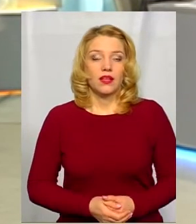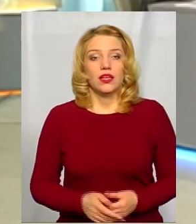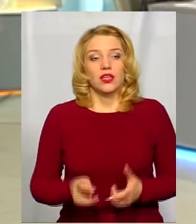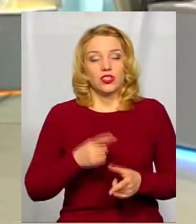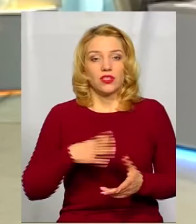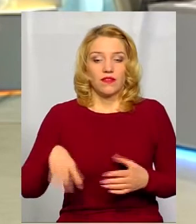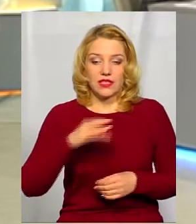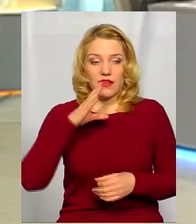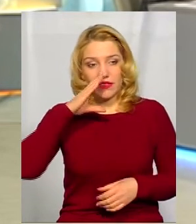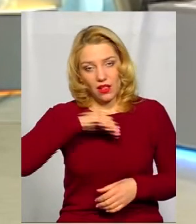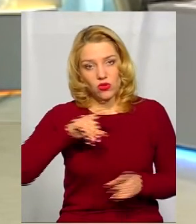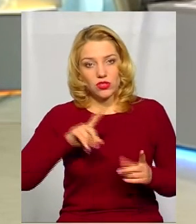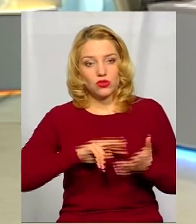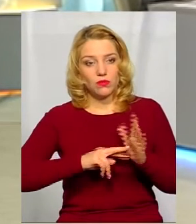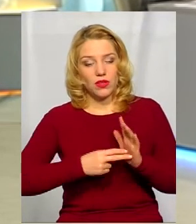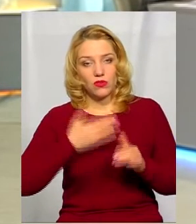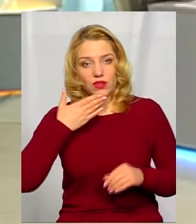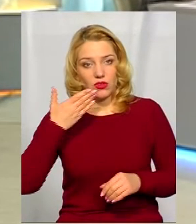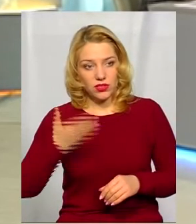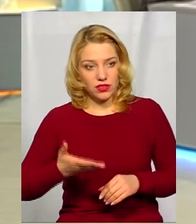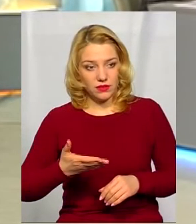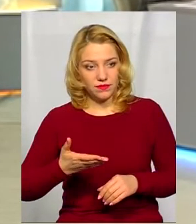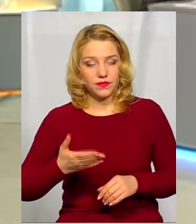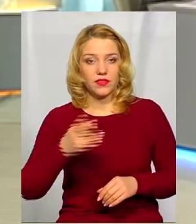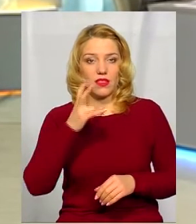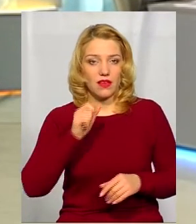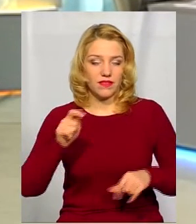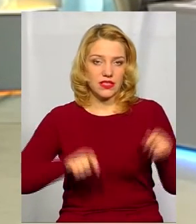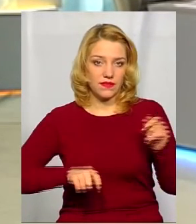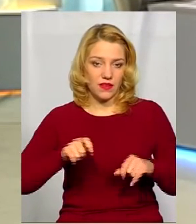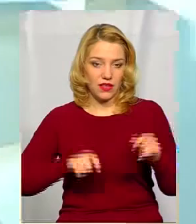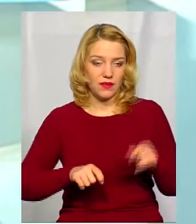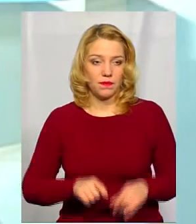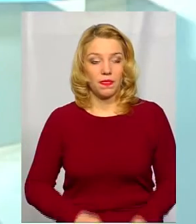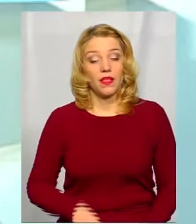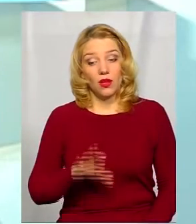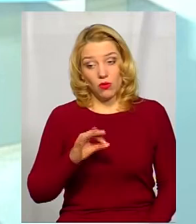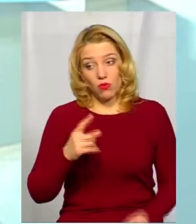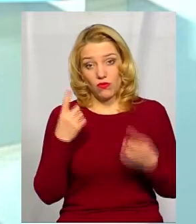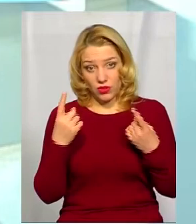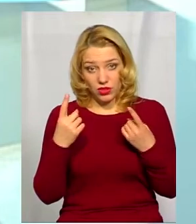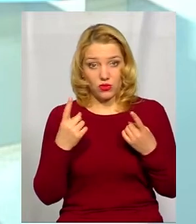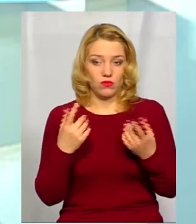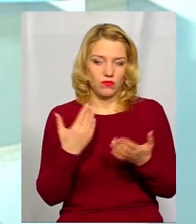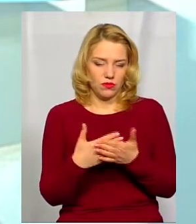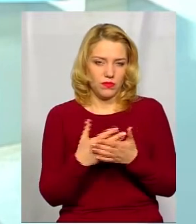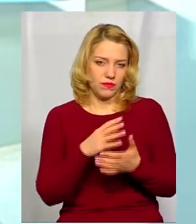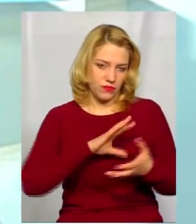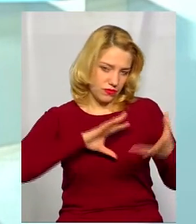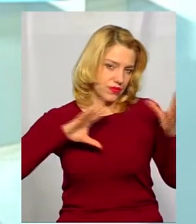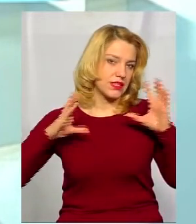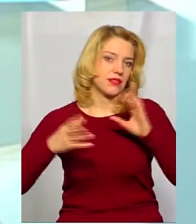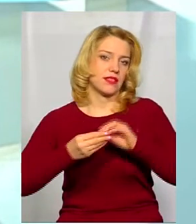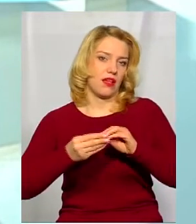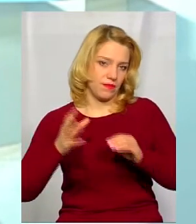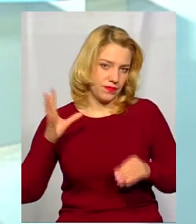Чи все вдалося, що планувалося на фестивалі зробити? Ну, по великому рахунку – все. Тобто,